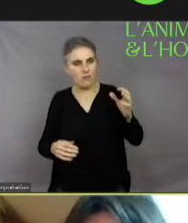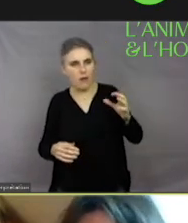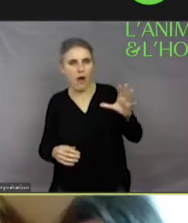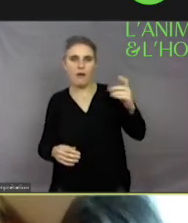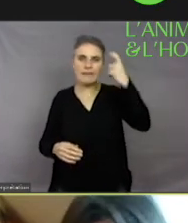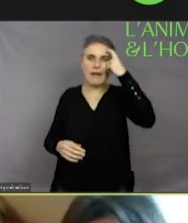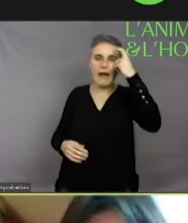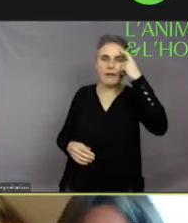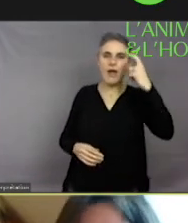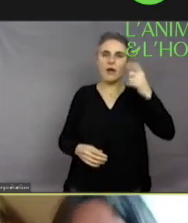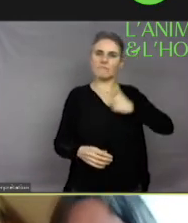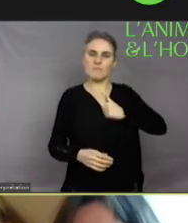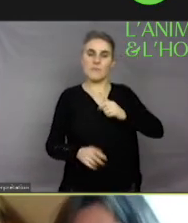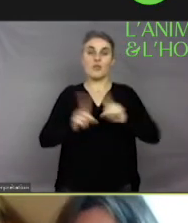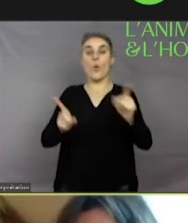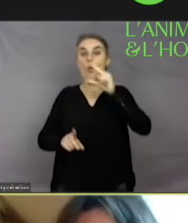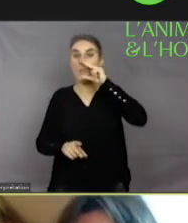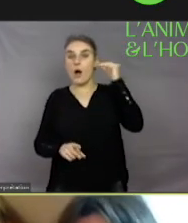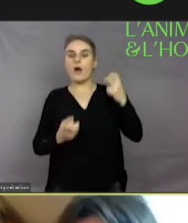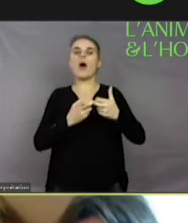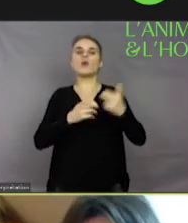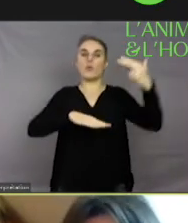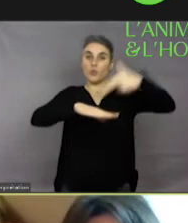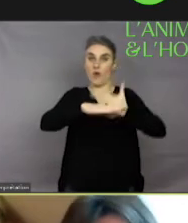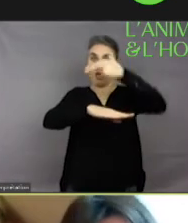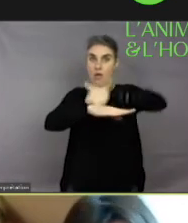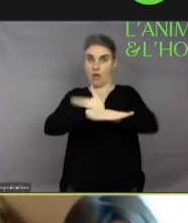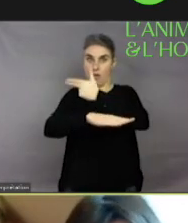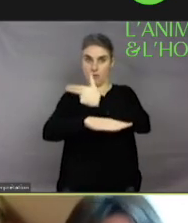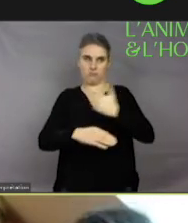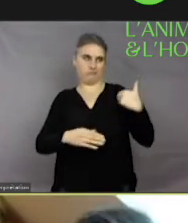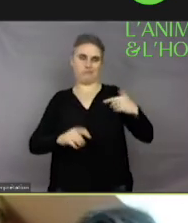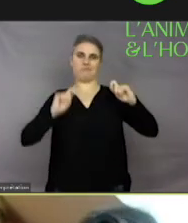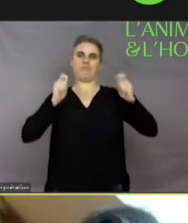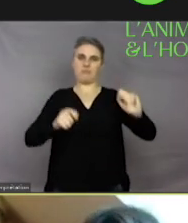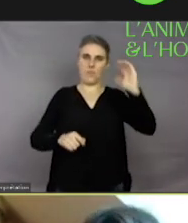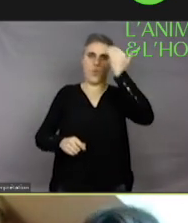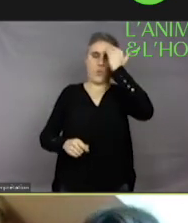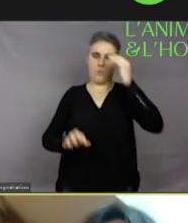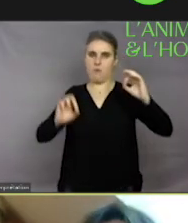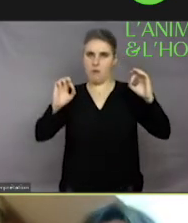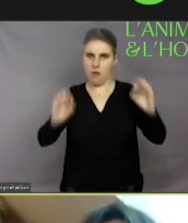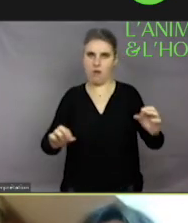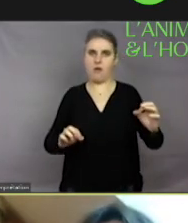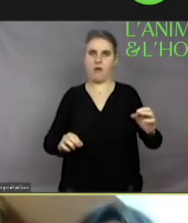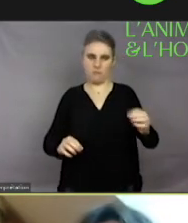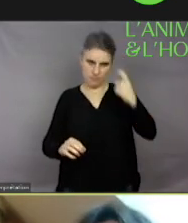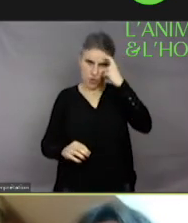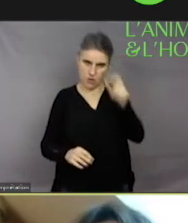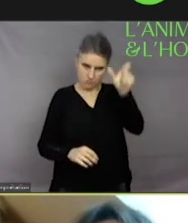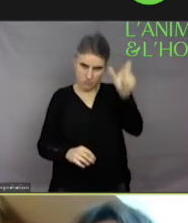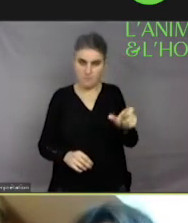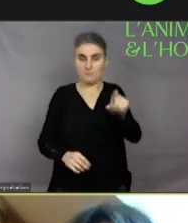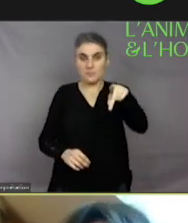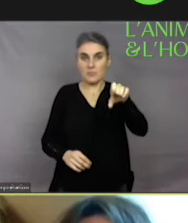Par exemple, le dauphin a été reconnu personnalité non humaine, l'ouran-outan a été